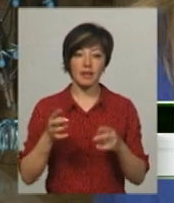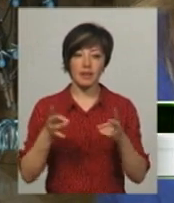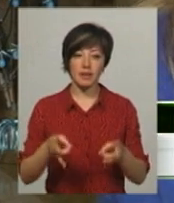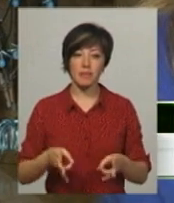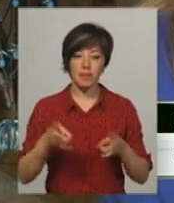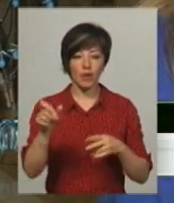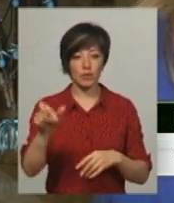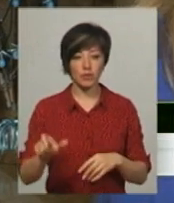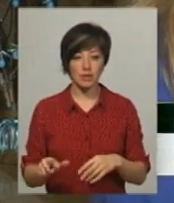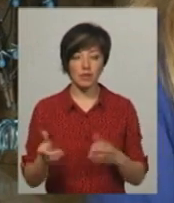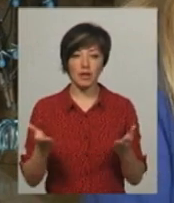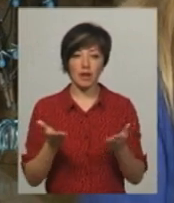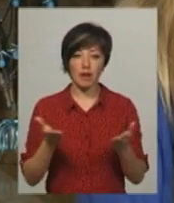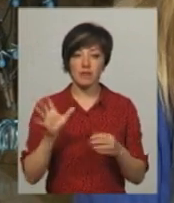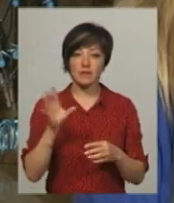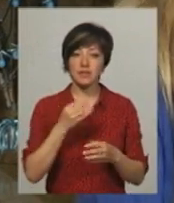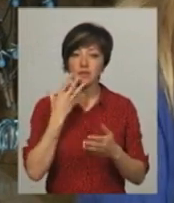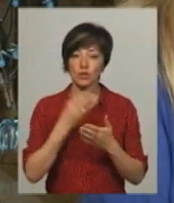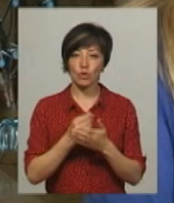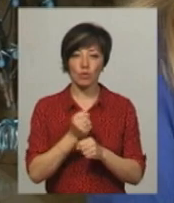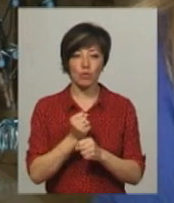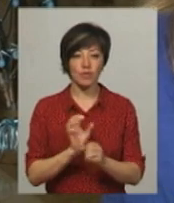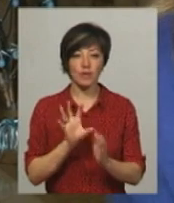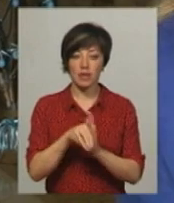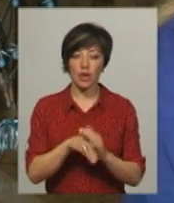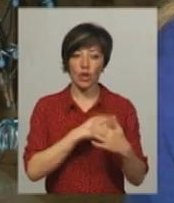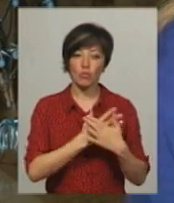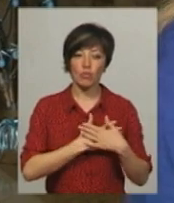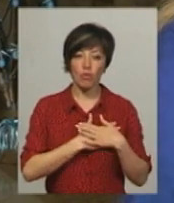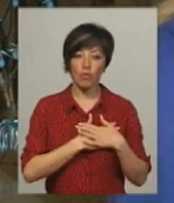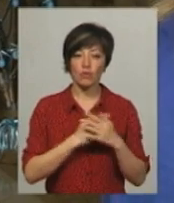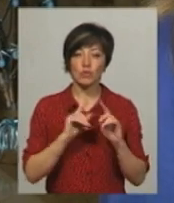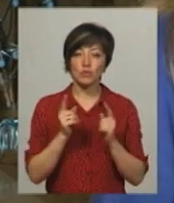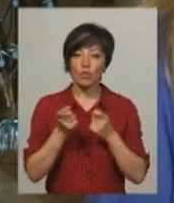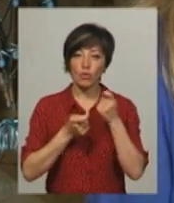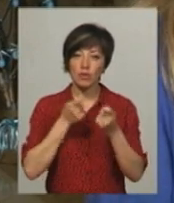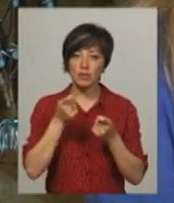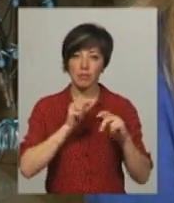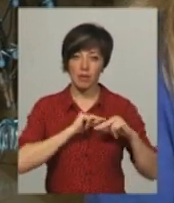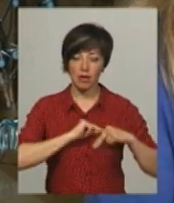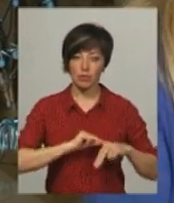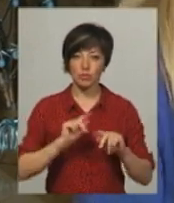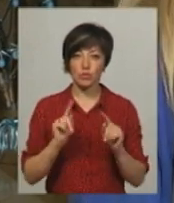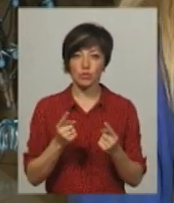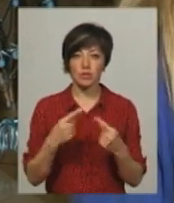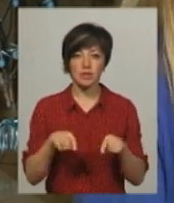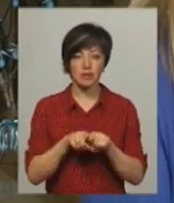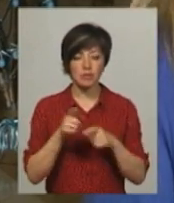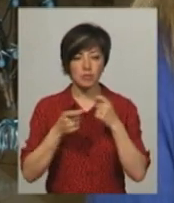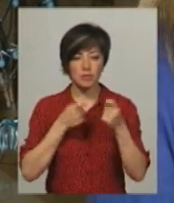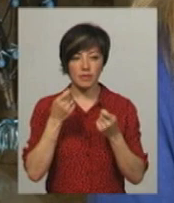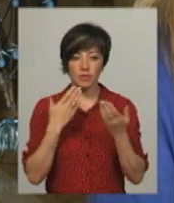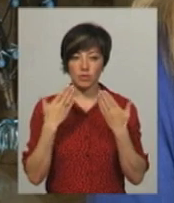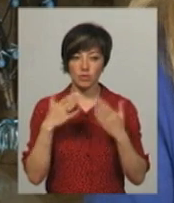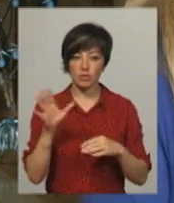людина, яка всіх своїх роботах вкладає у таку любов, дуже кропіткливу працю. Вона дуже так кропіткливо